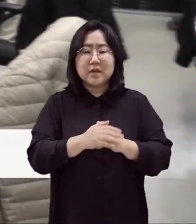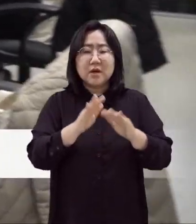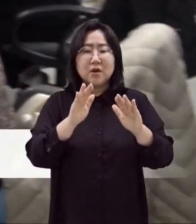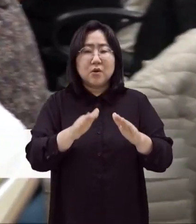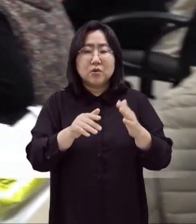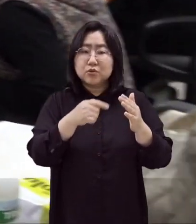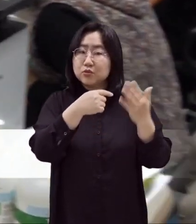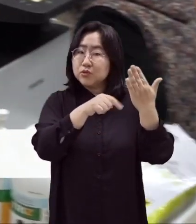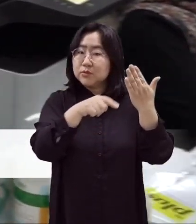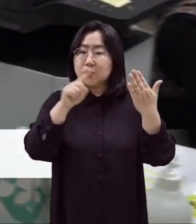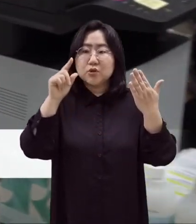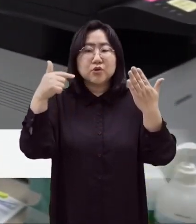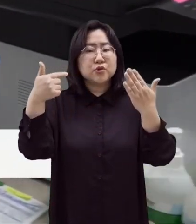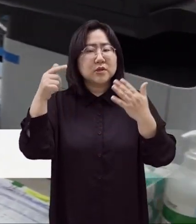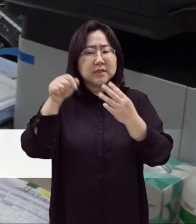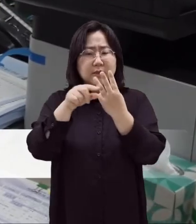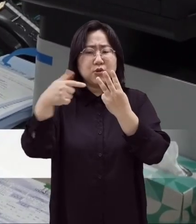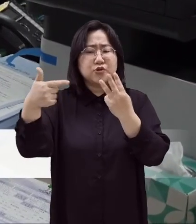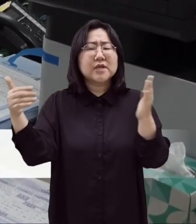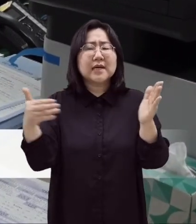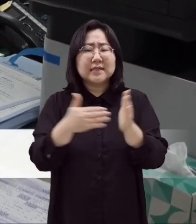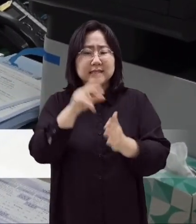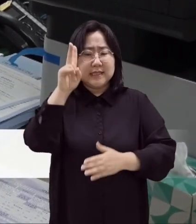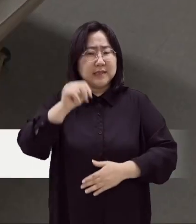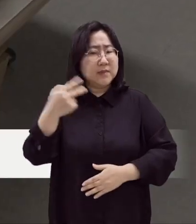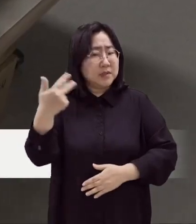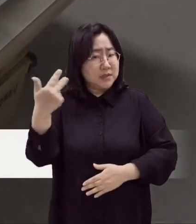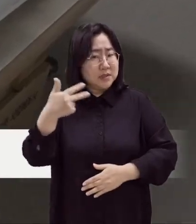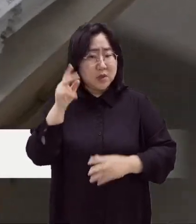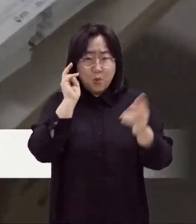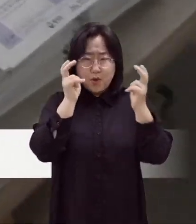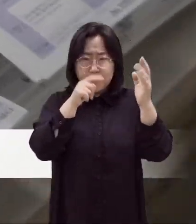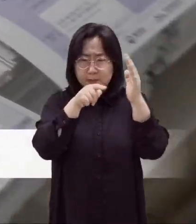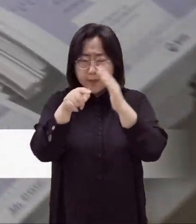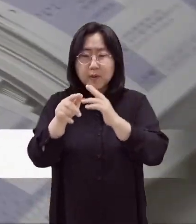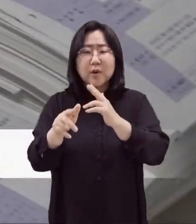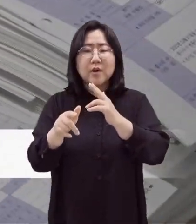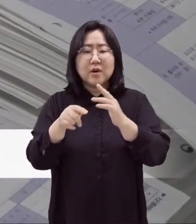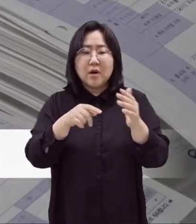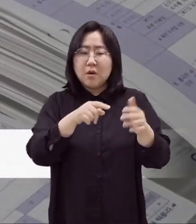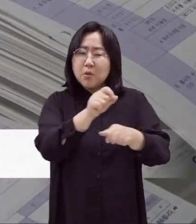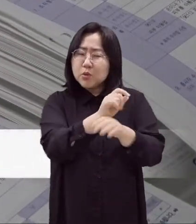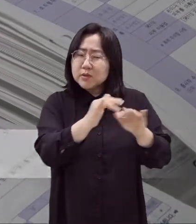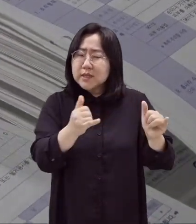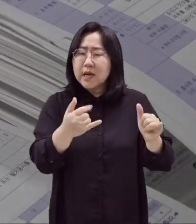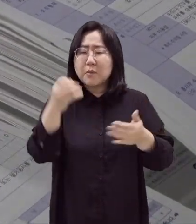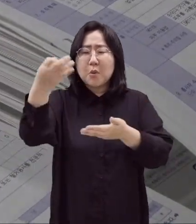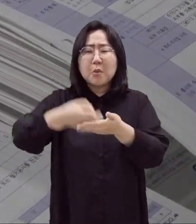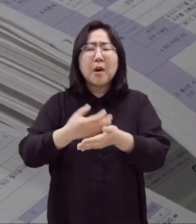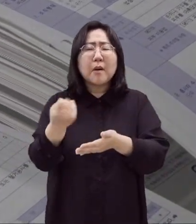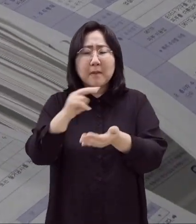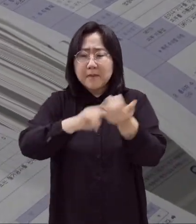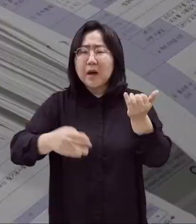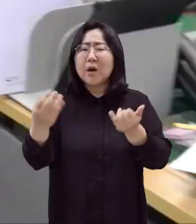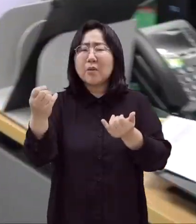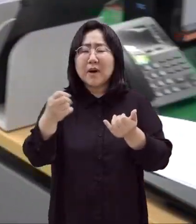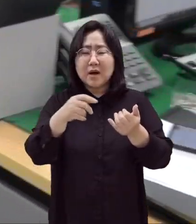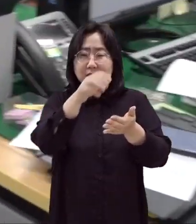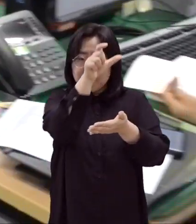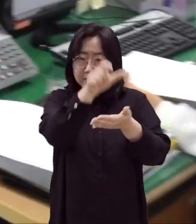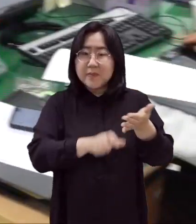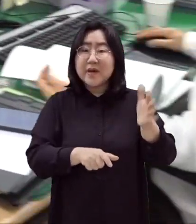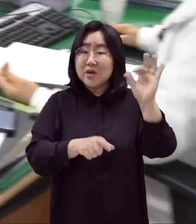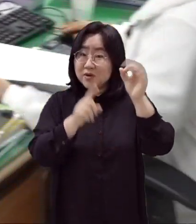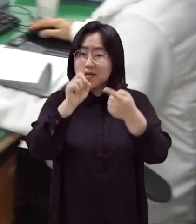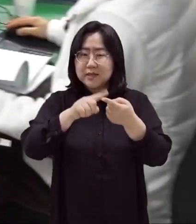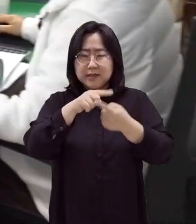6일까지 2만 7천여 개의 사업체를 대상으로 조직 형태와 종사자수, 매출액 등 10개 항목에 대한 조사를